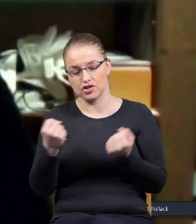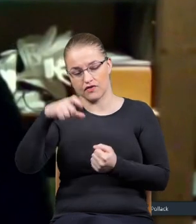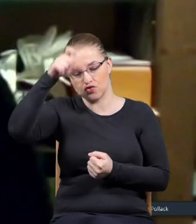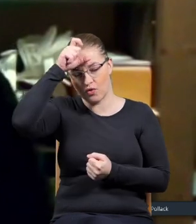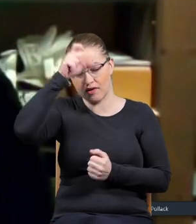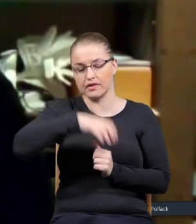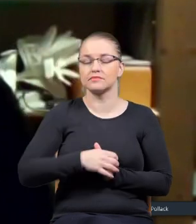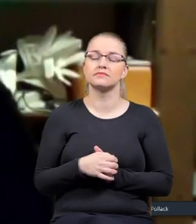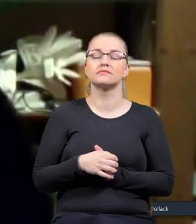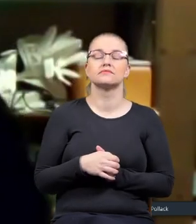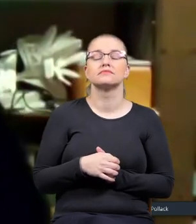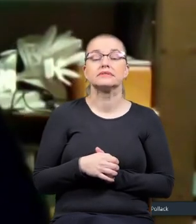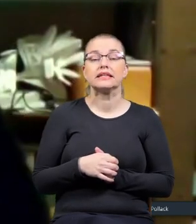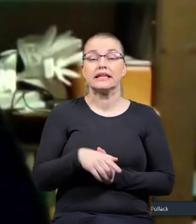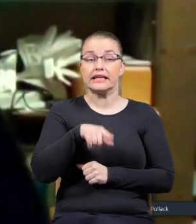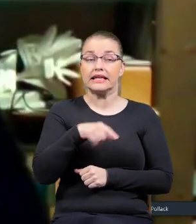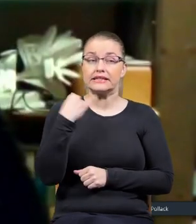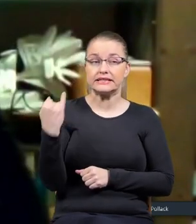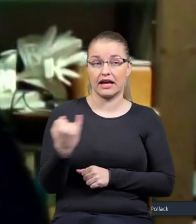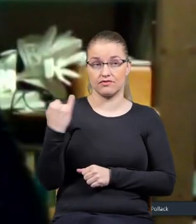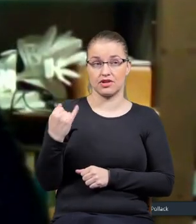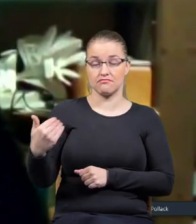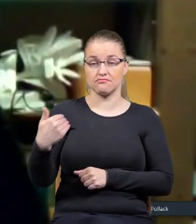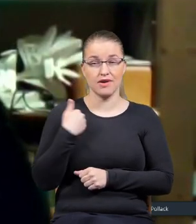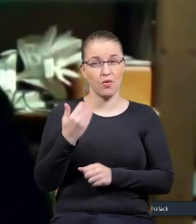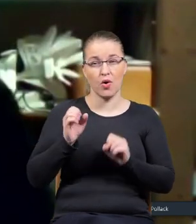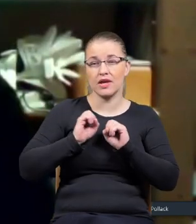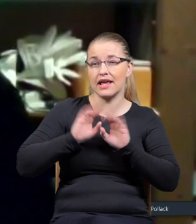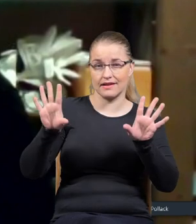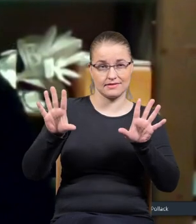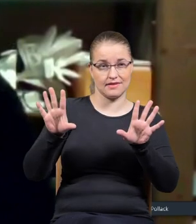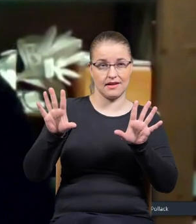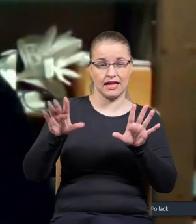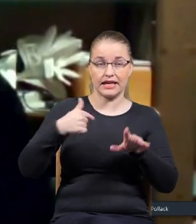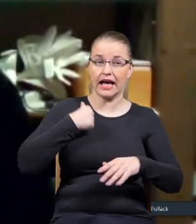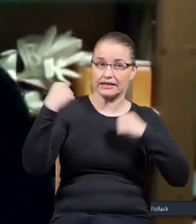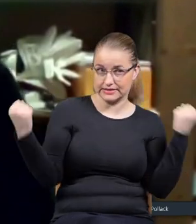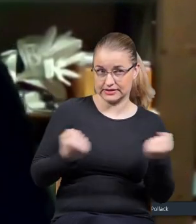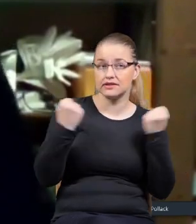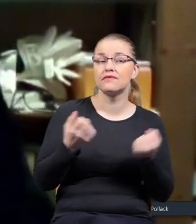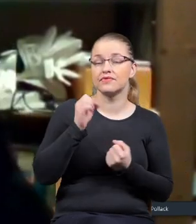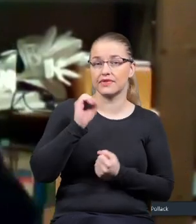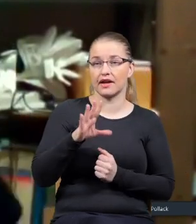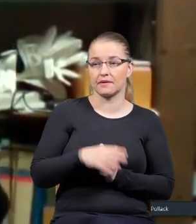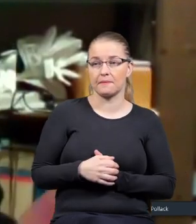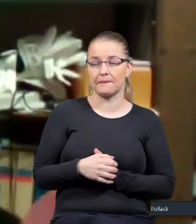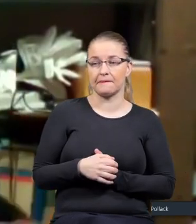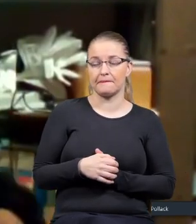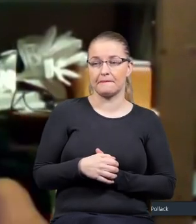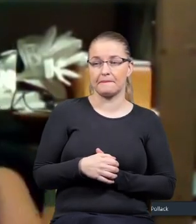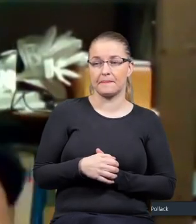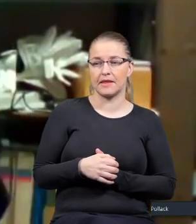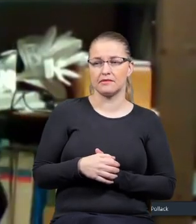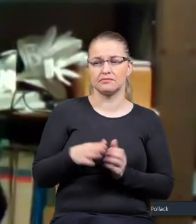człowieka, więc to i zawsze dla mnie to było jasne, że jestem zaangażowany, to chyba od